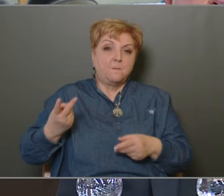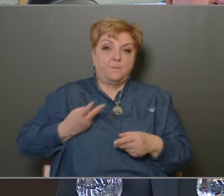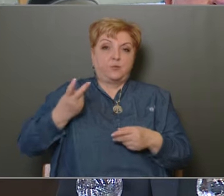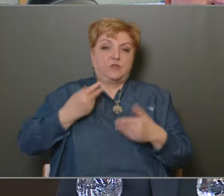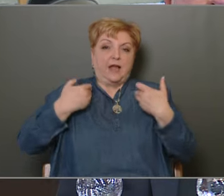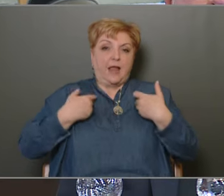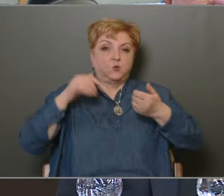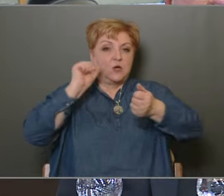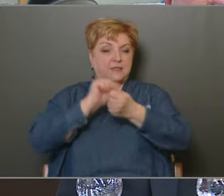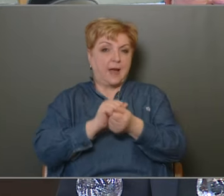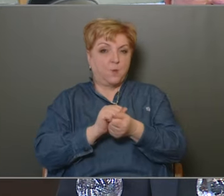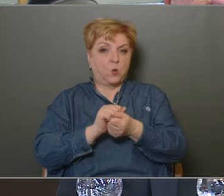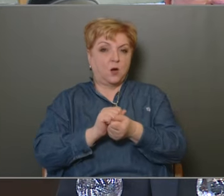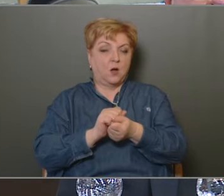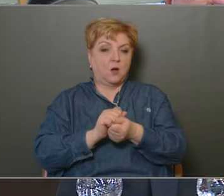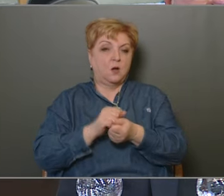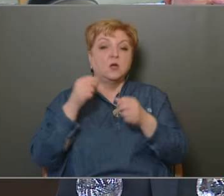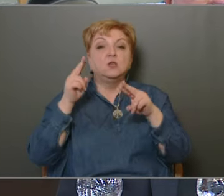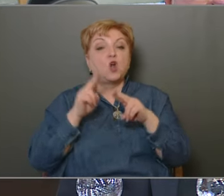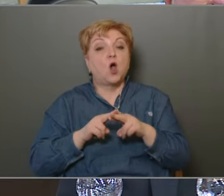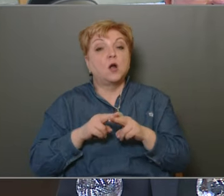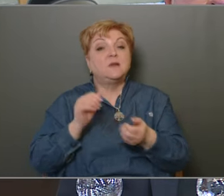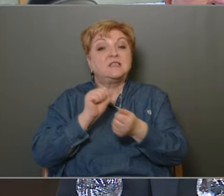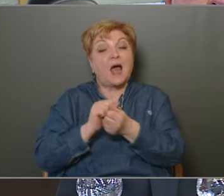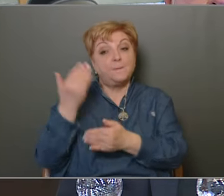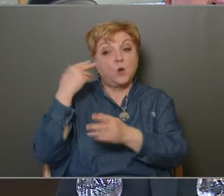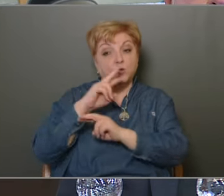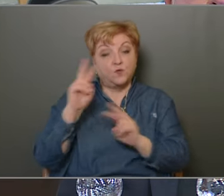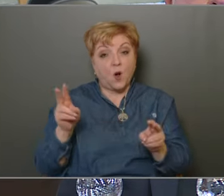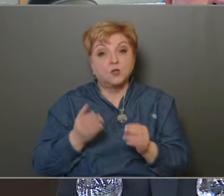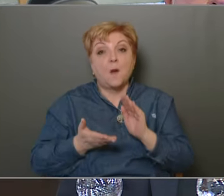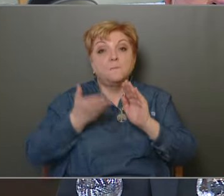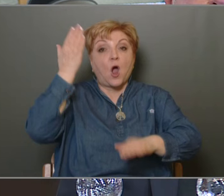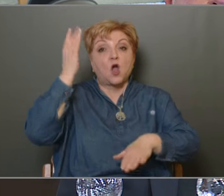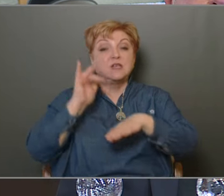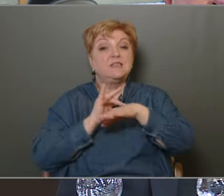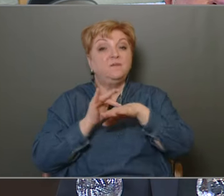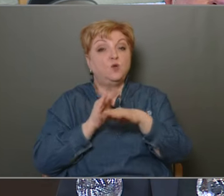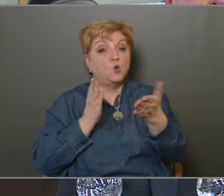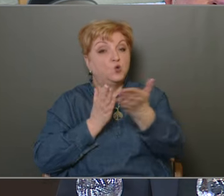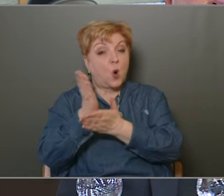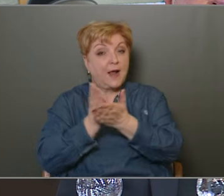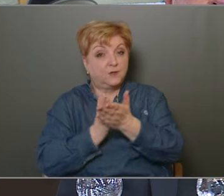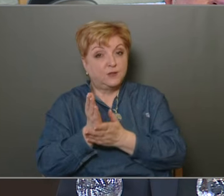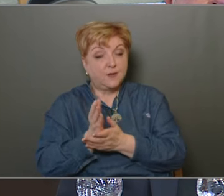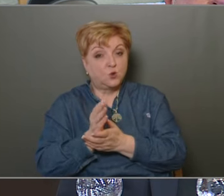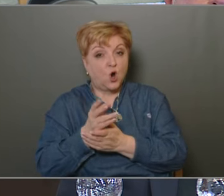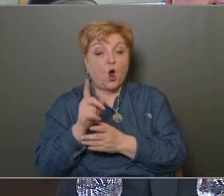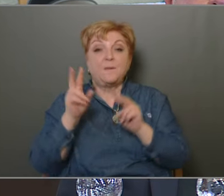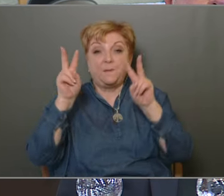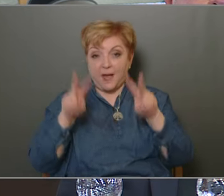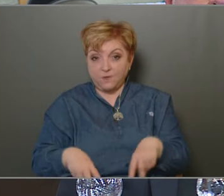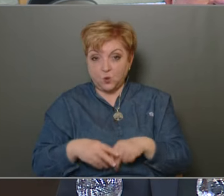lehetünk ezekre a számokra, és arra, ami a számok mögött van. Azokra a magas színvonalú szolgáltatásokra, amelyek